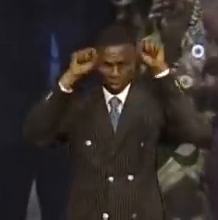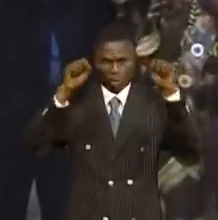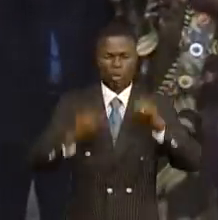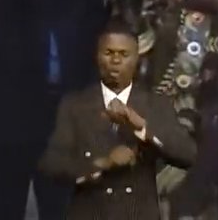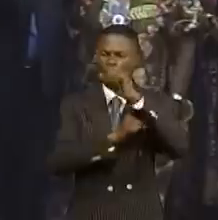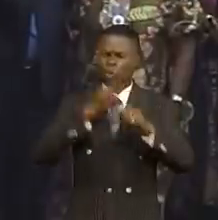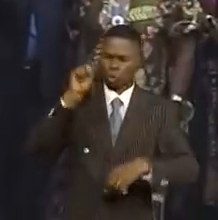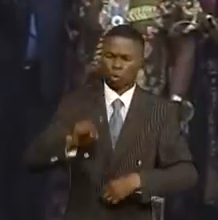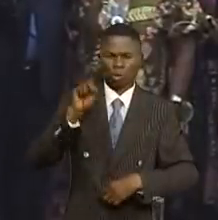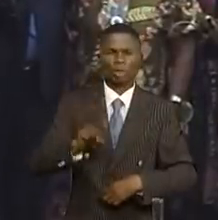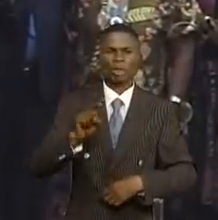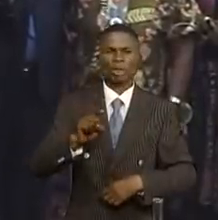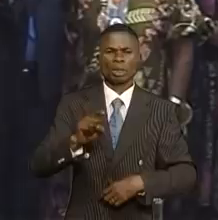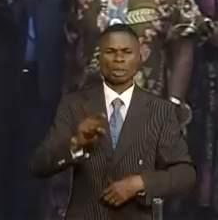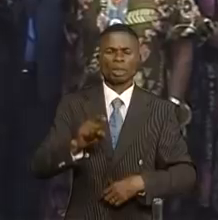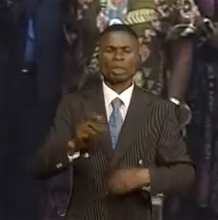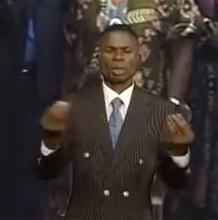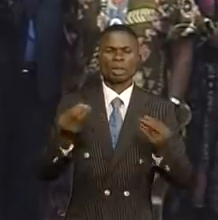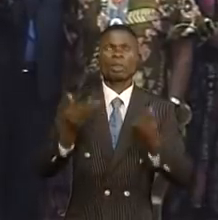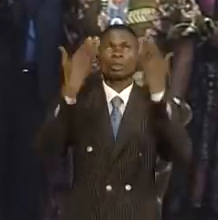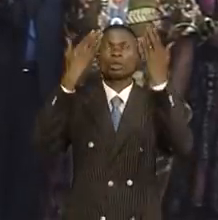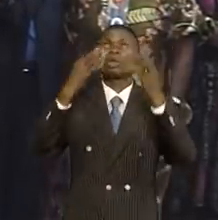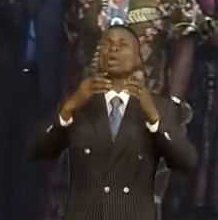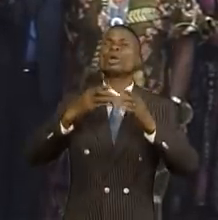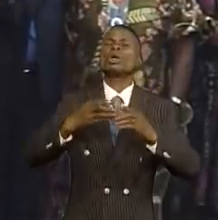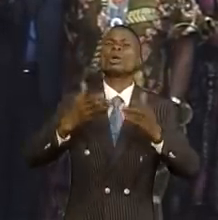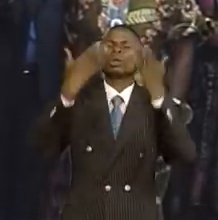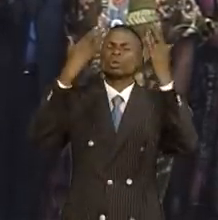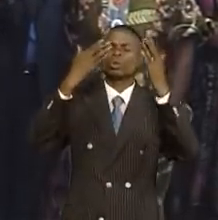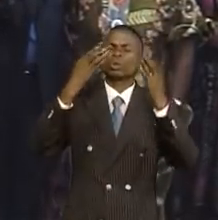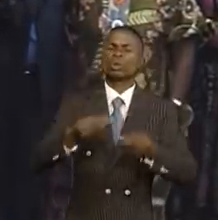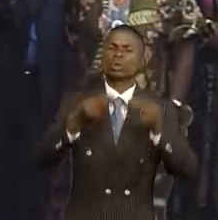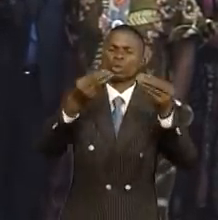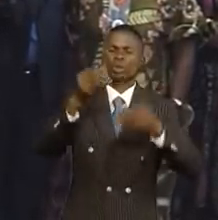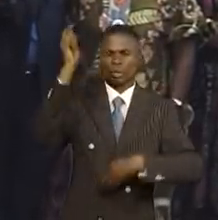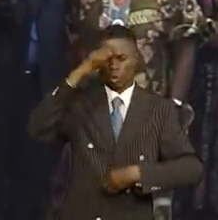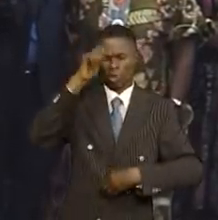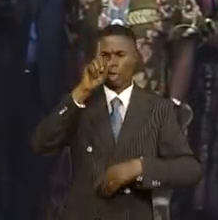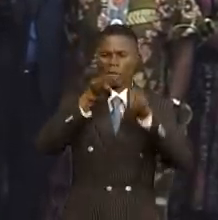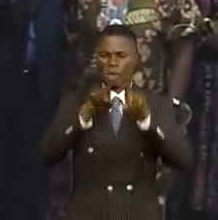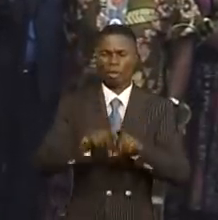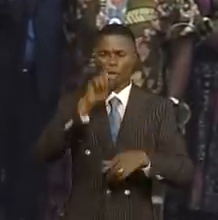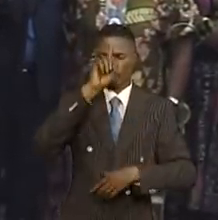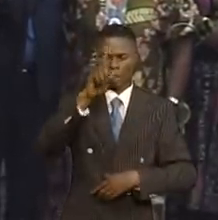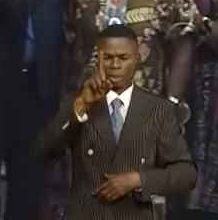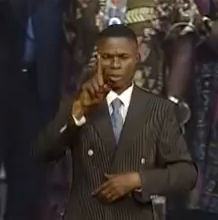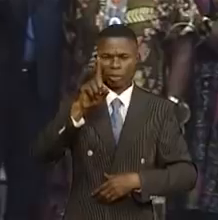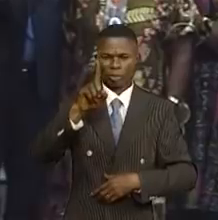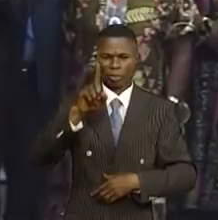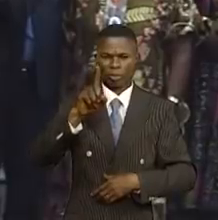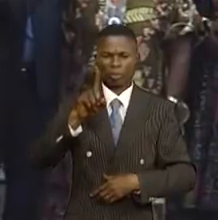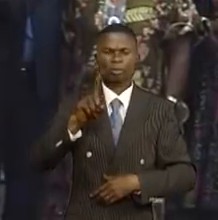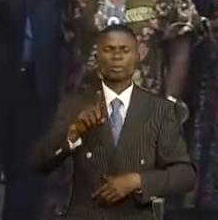inconditionnel. Puis, les Très-Haut, accorder sagesse et intelligence à l'ERES